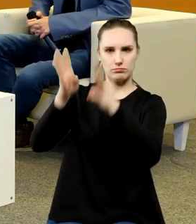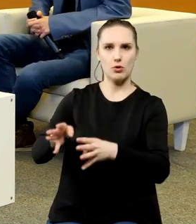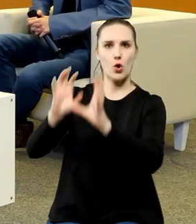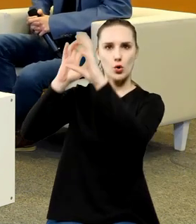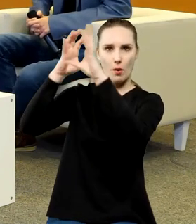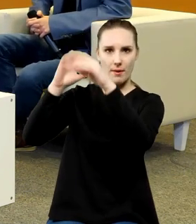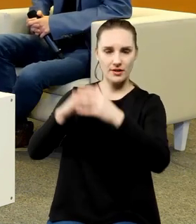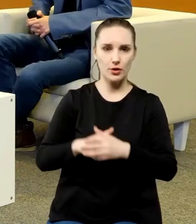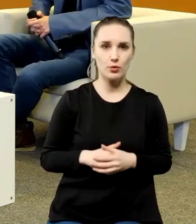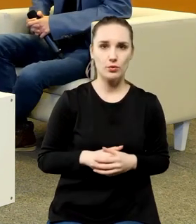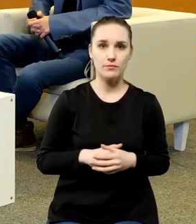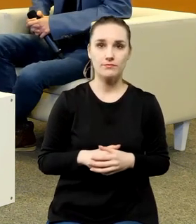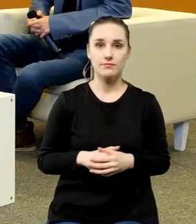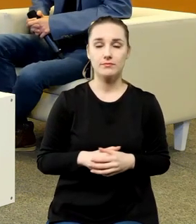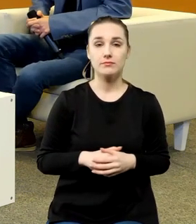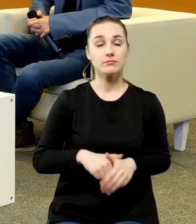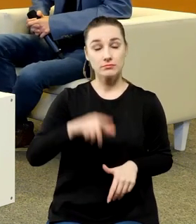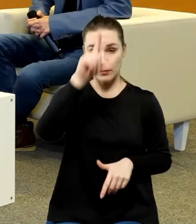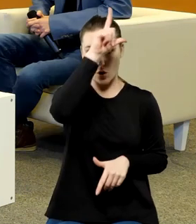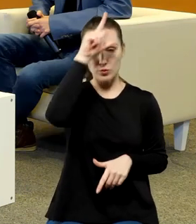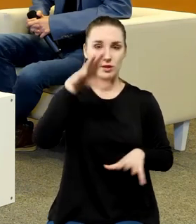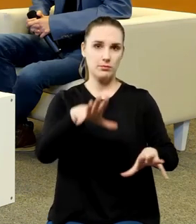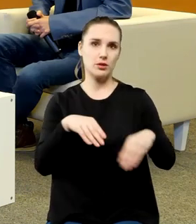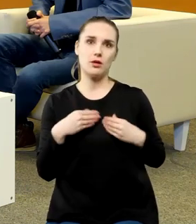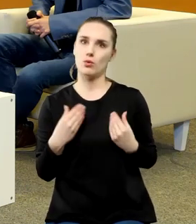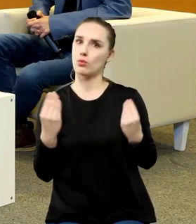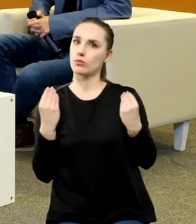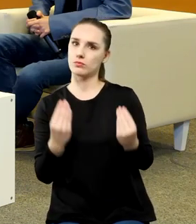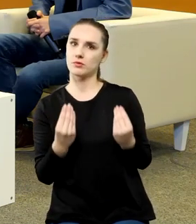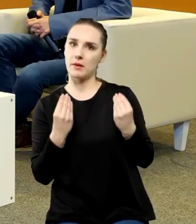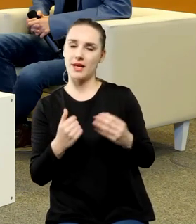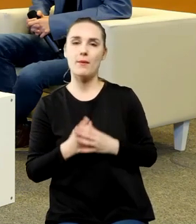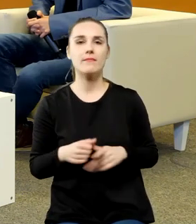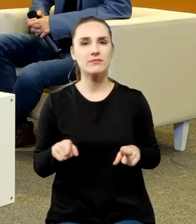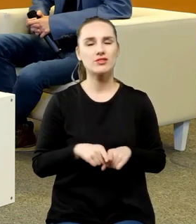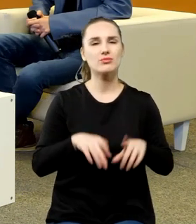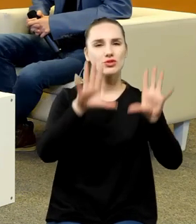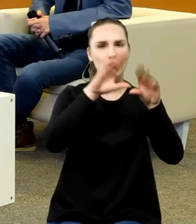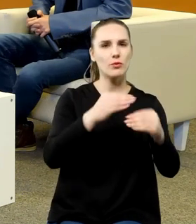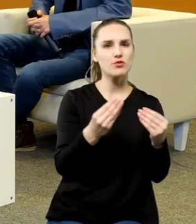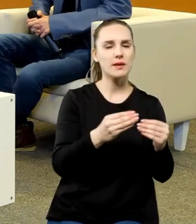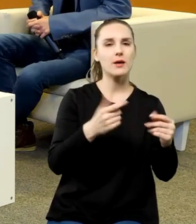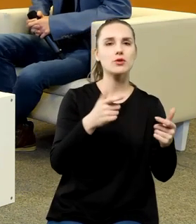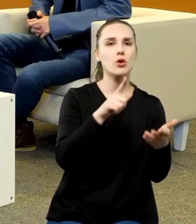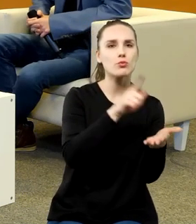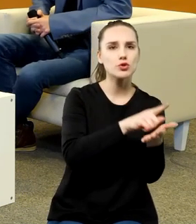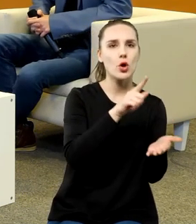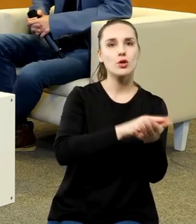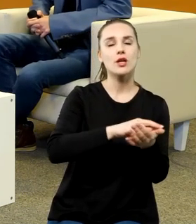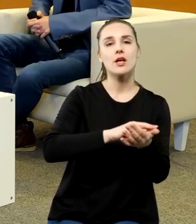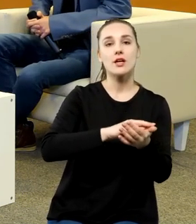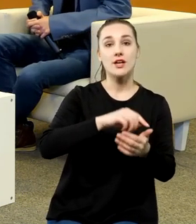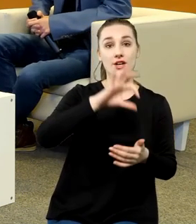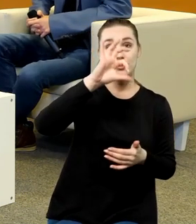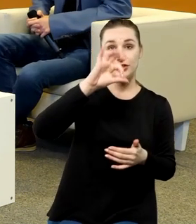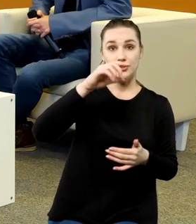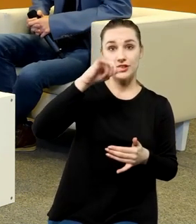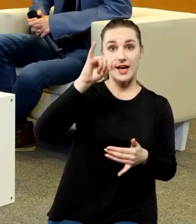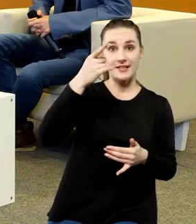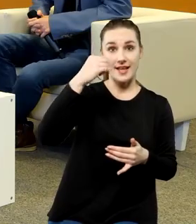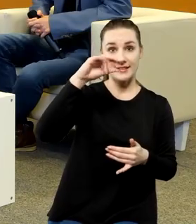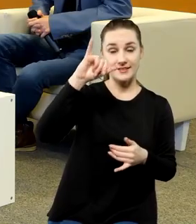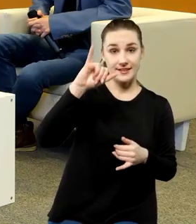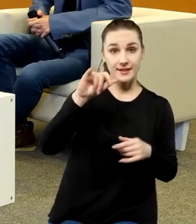z niebywałym podziwem i dla kunsztu Śniadeckiego i dla samej postaci Kopernika. Śniadecki